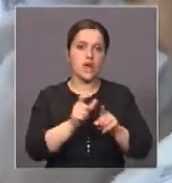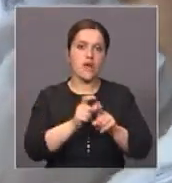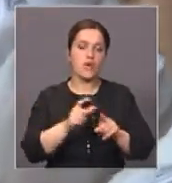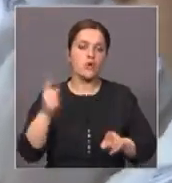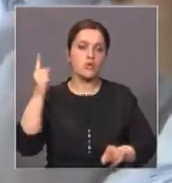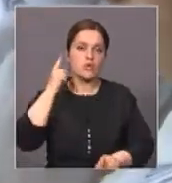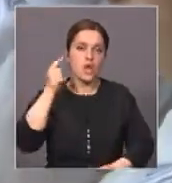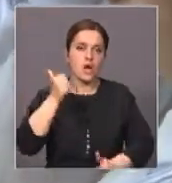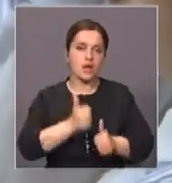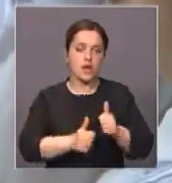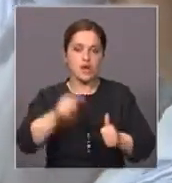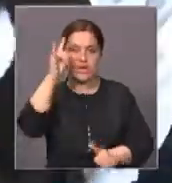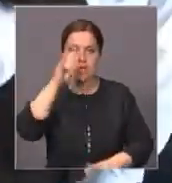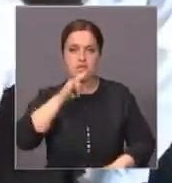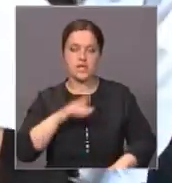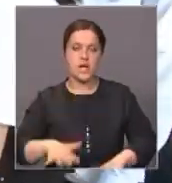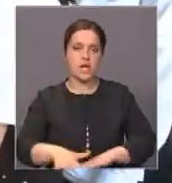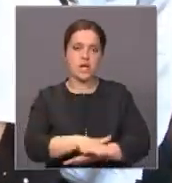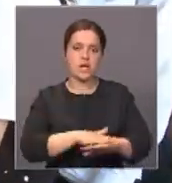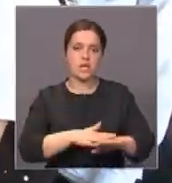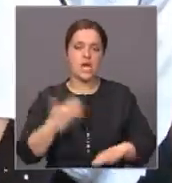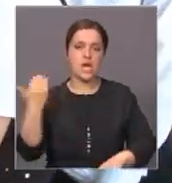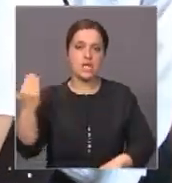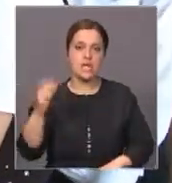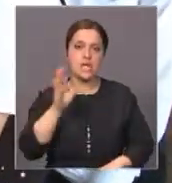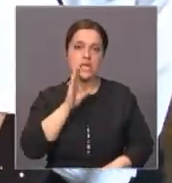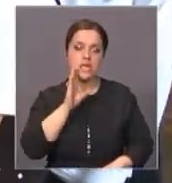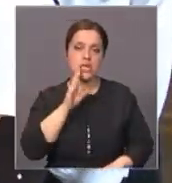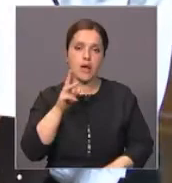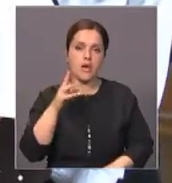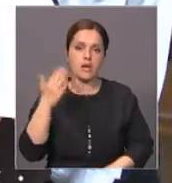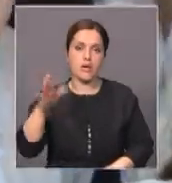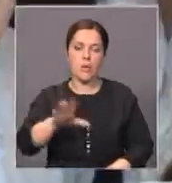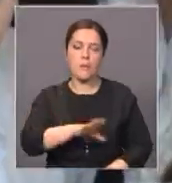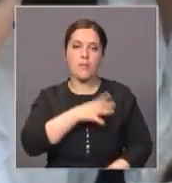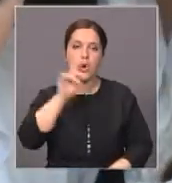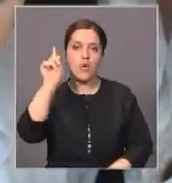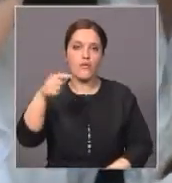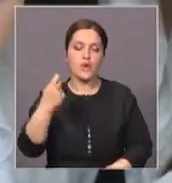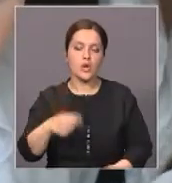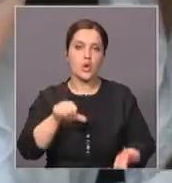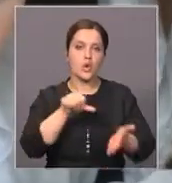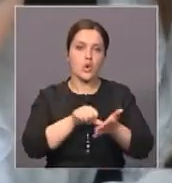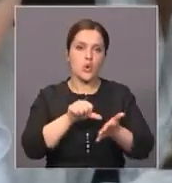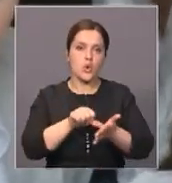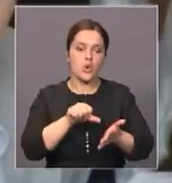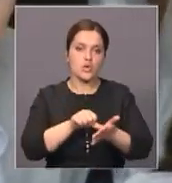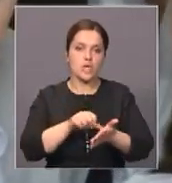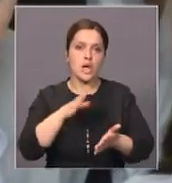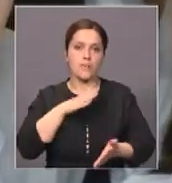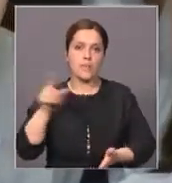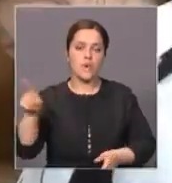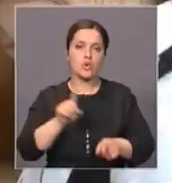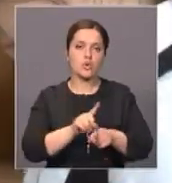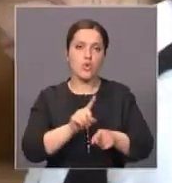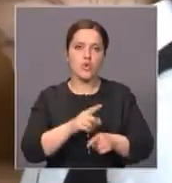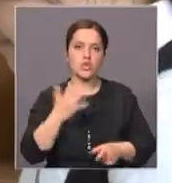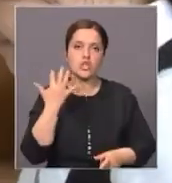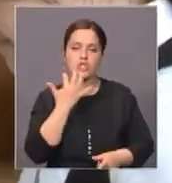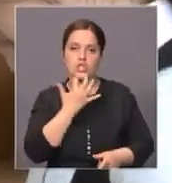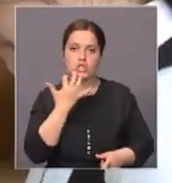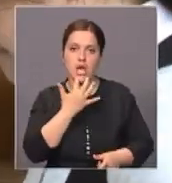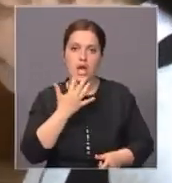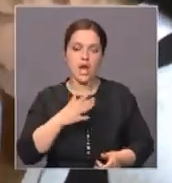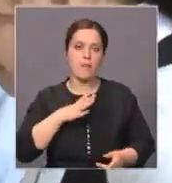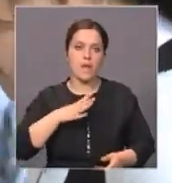услышал каждый казахстанец. Прадеды Карины прошли Великую Отечественную и когда-то из-за военных конфликтов в Чечне и Таджикистане, где они